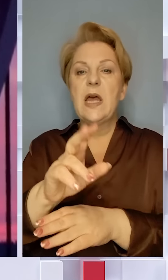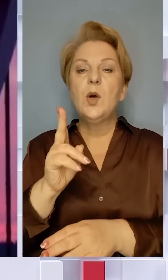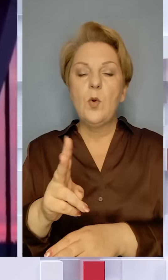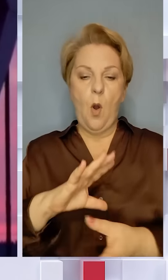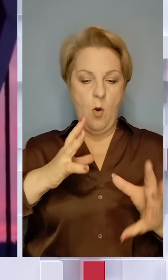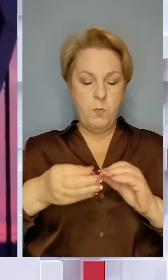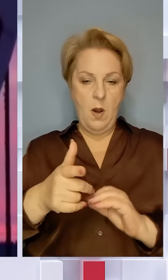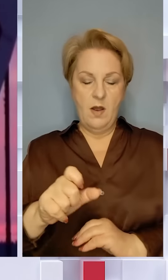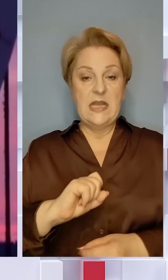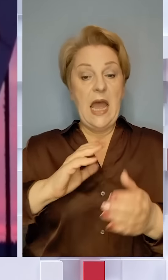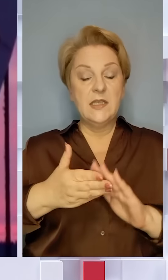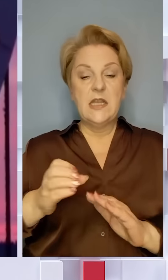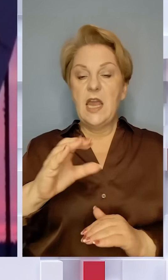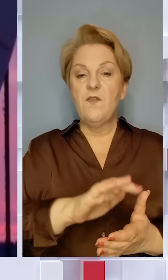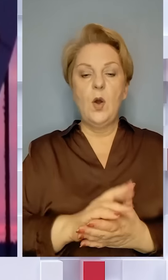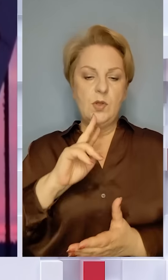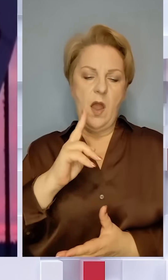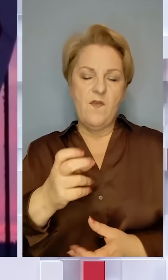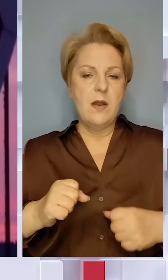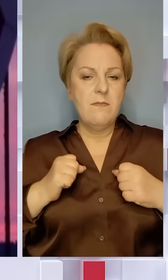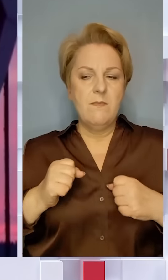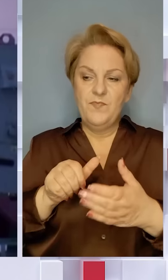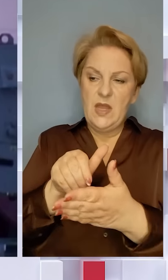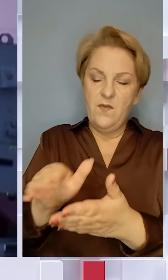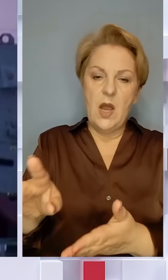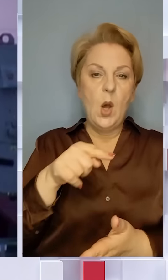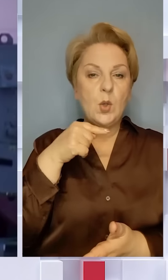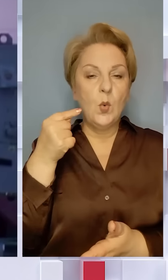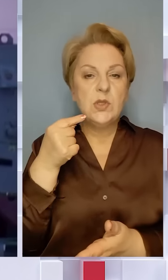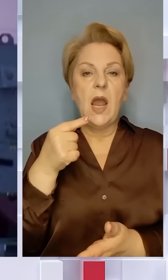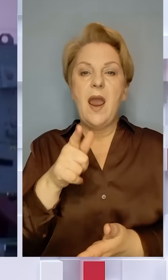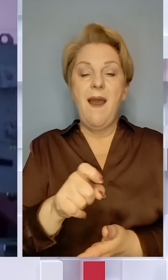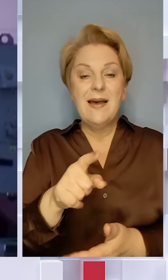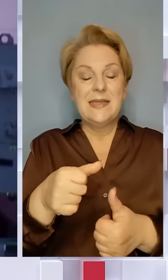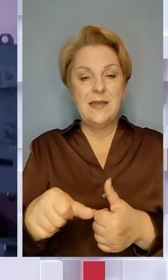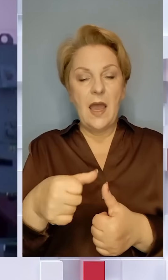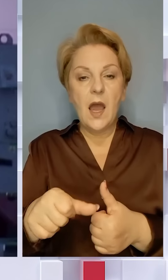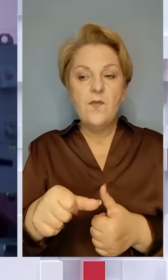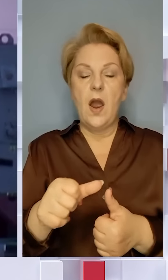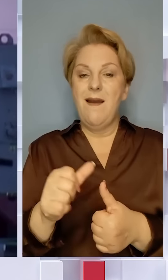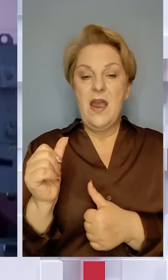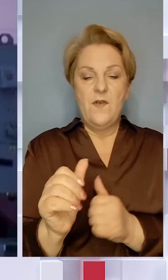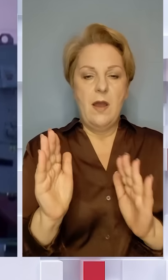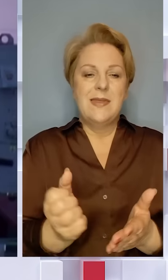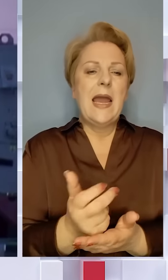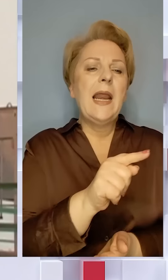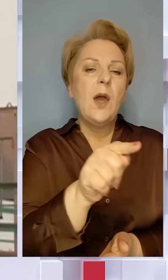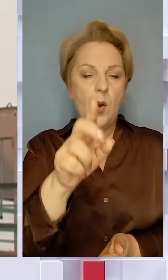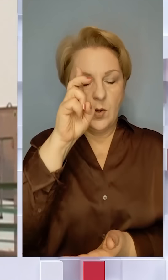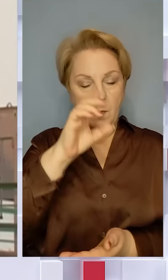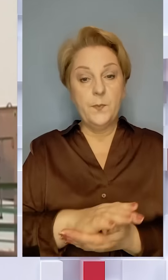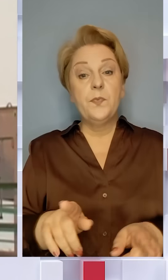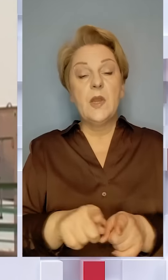обсяги газу. Загалом Євросоюз уже два роки намагається відмовитися від російського палива і нафти. Виняток зробили лише для кількох країн.